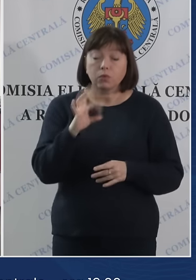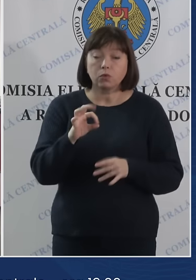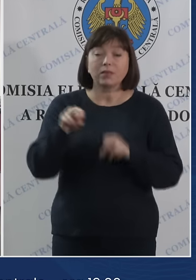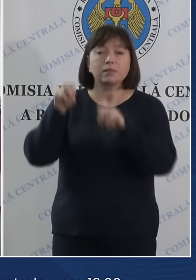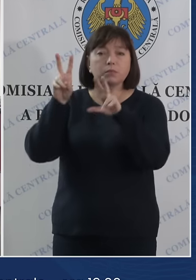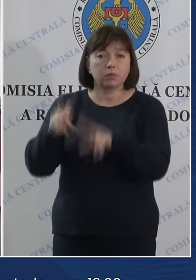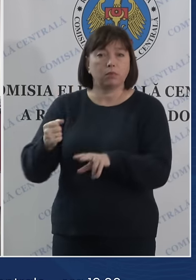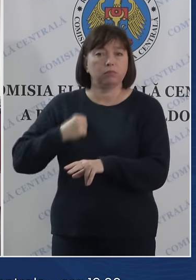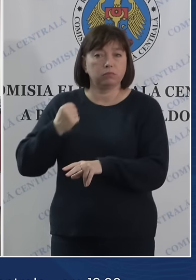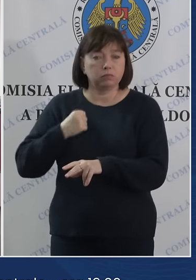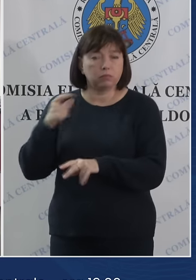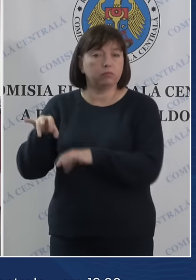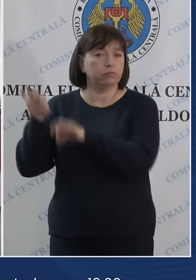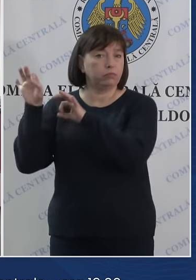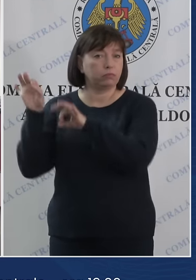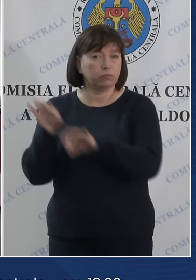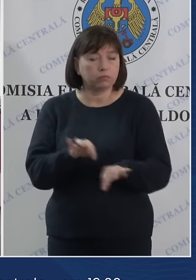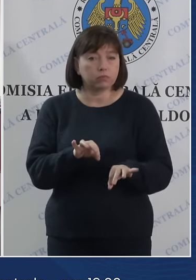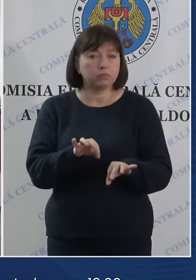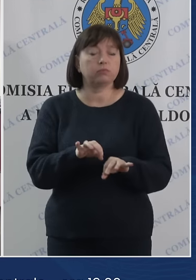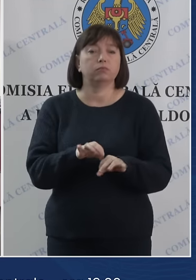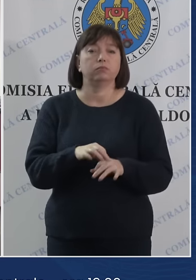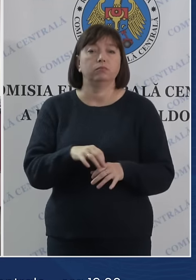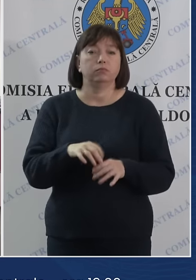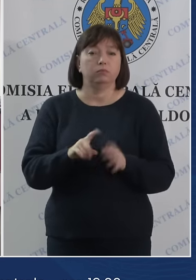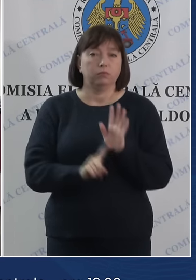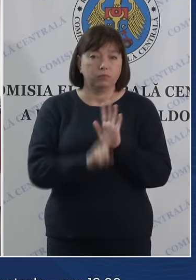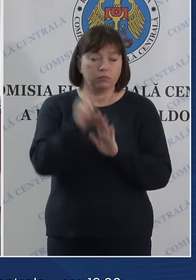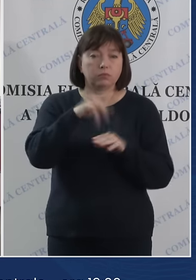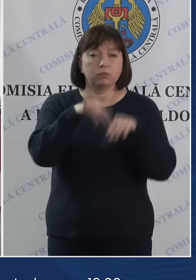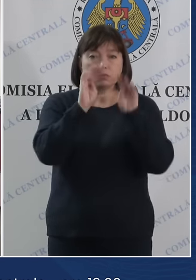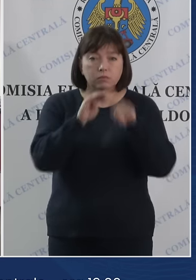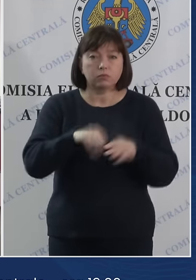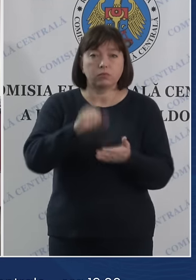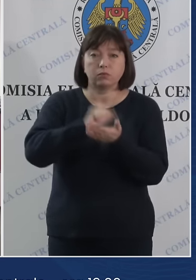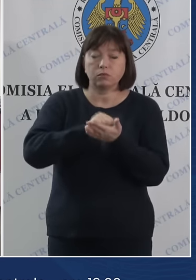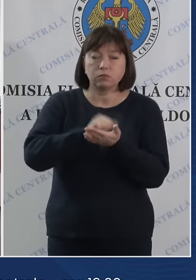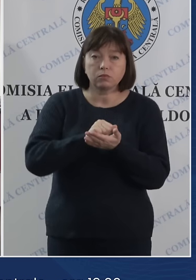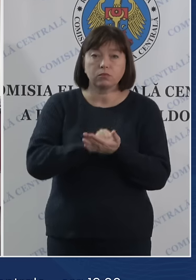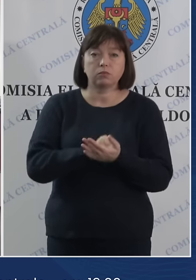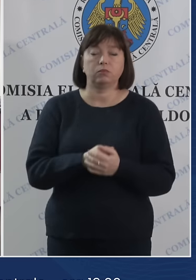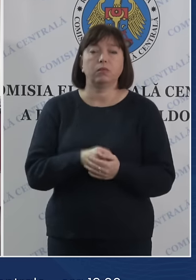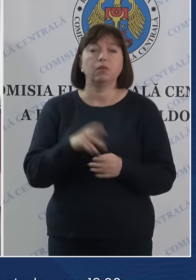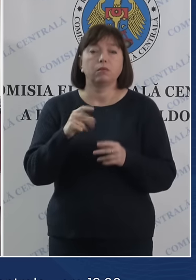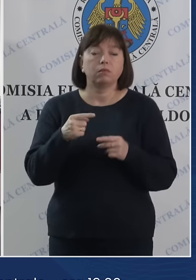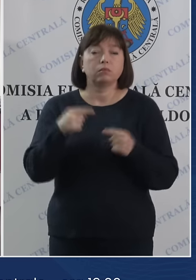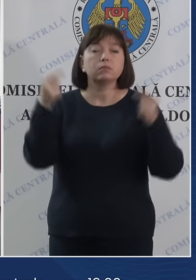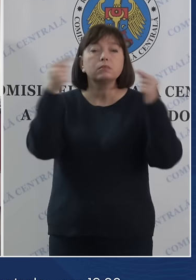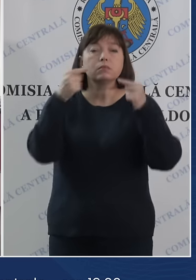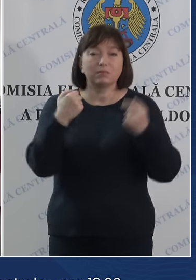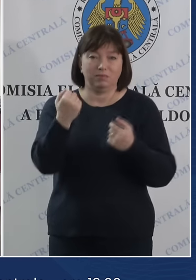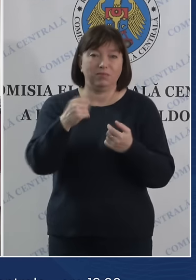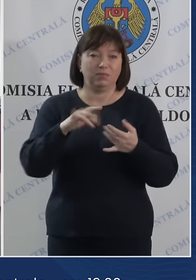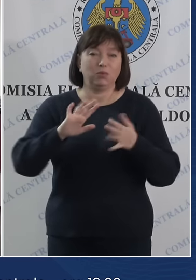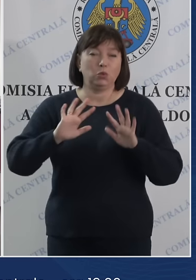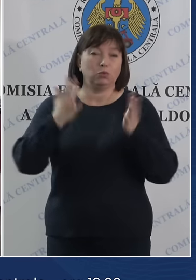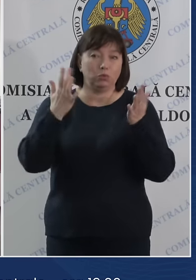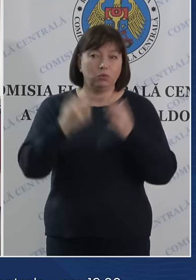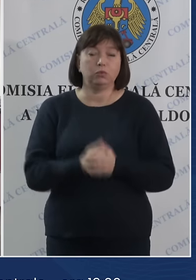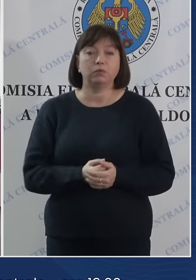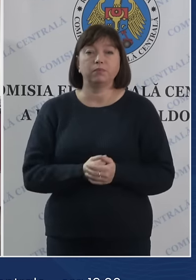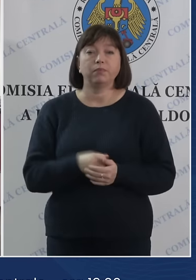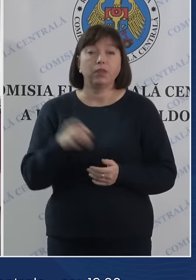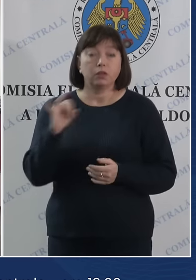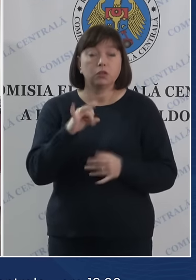specializate din statele respective au pus în aplicare protocolele pentru situații de alertă și